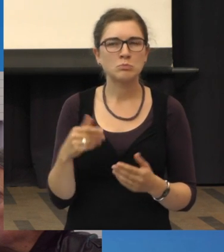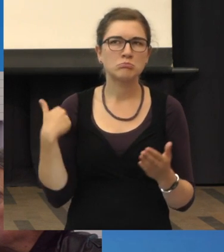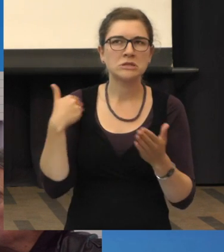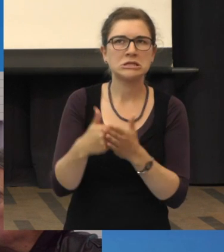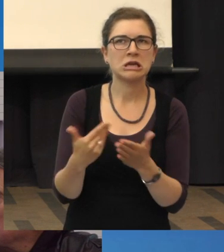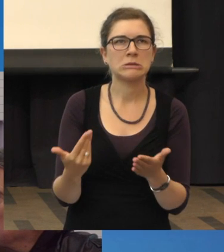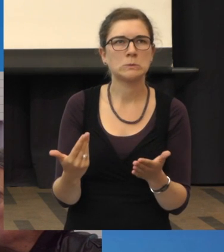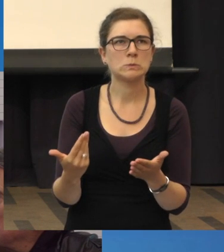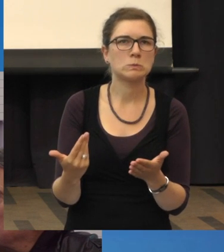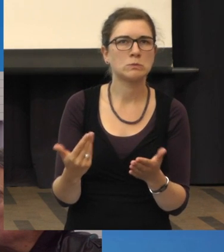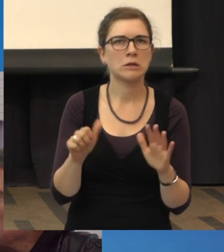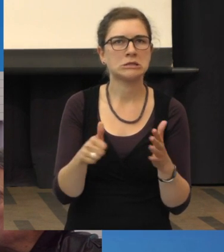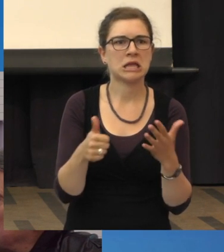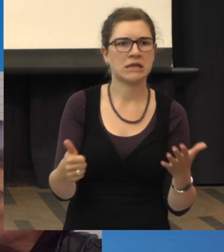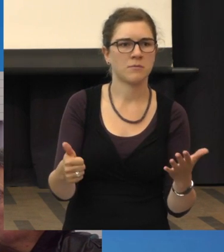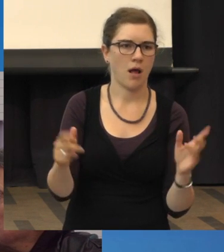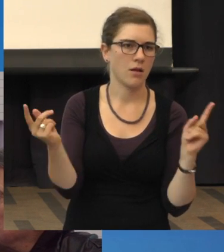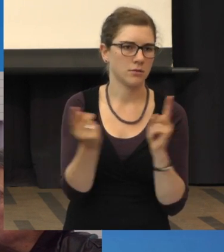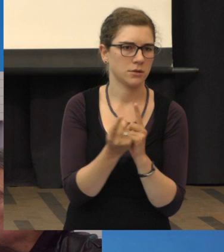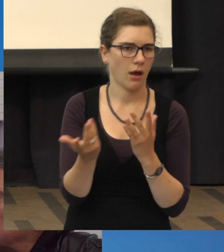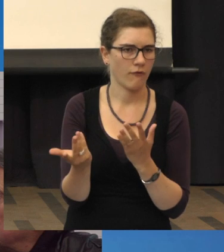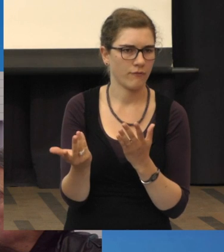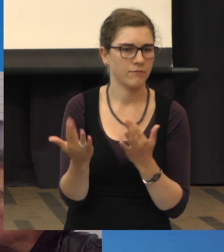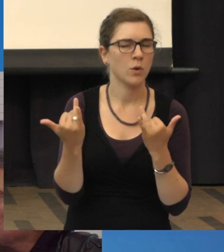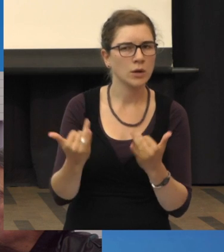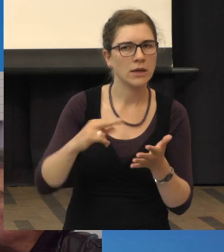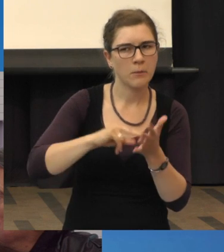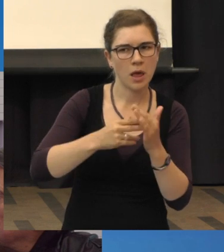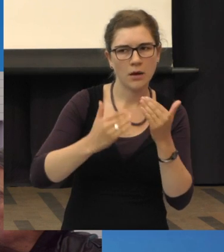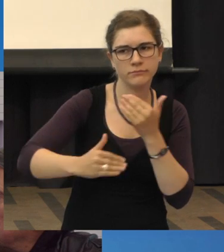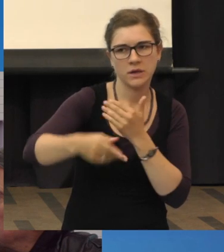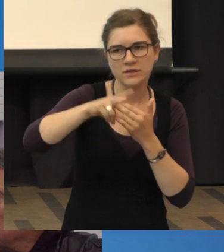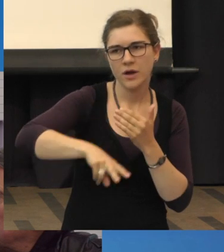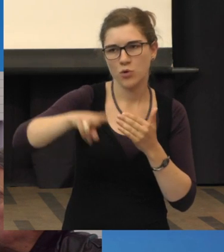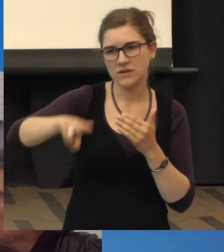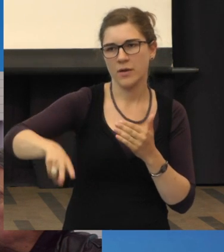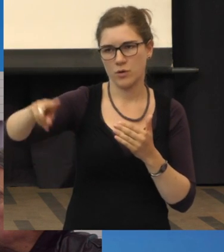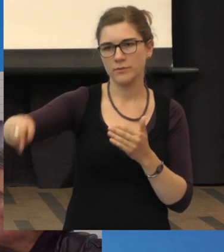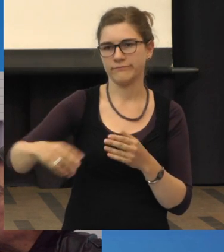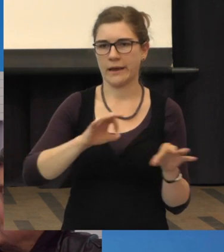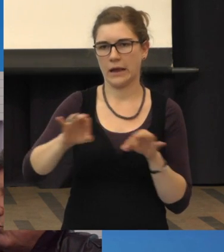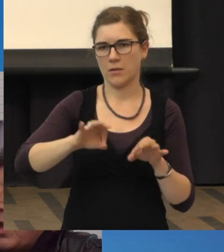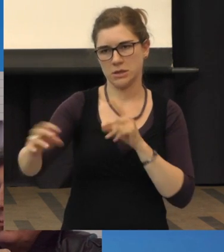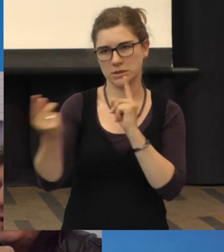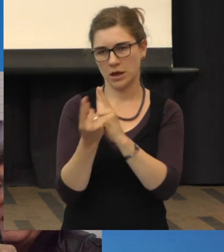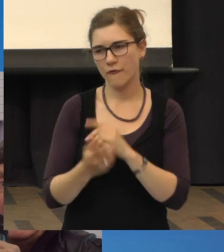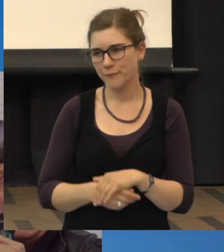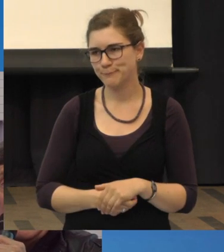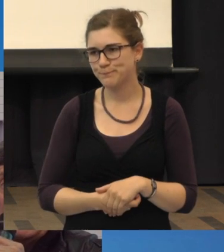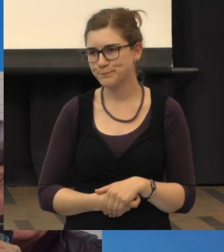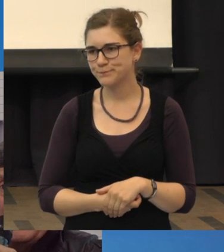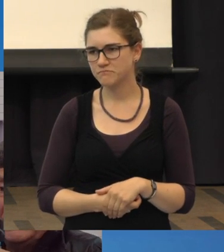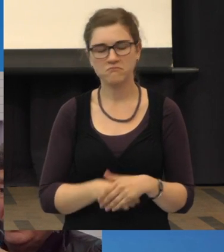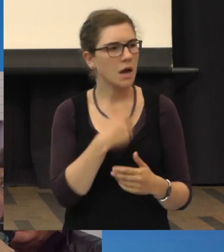sechsmal getroffen und haben vor, alle zwei Monate regelmäßig uns zu treffen. Prima.